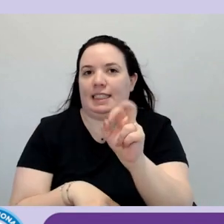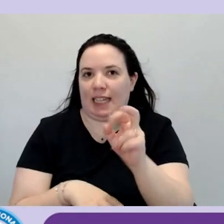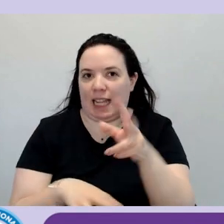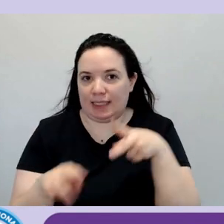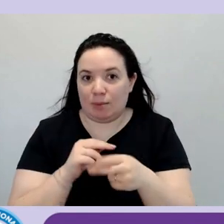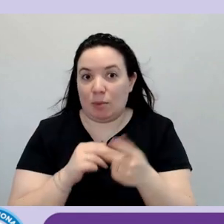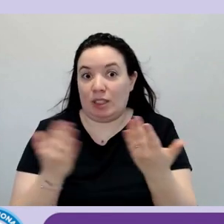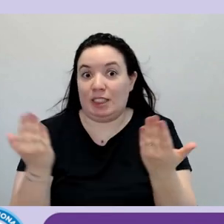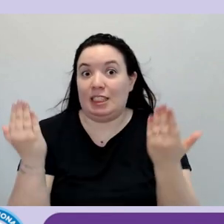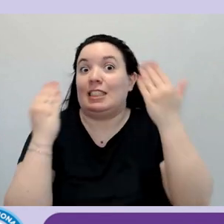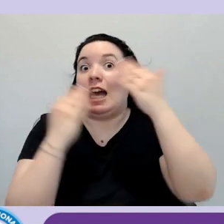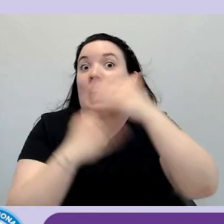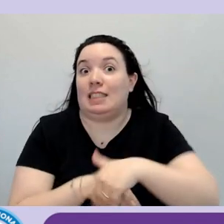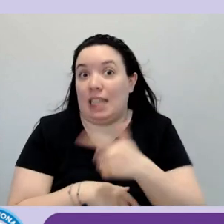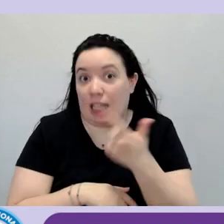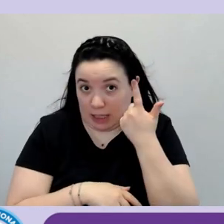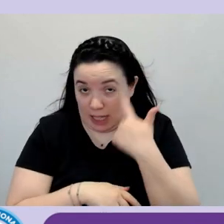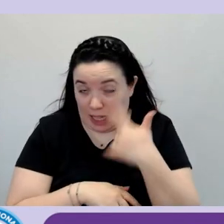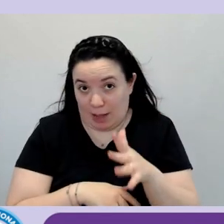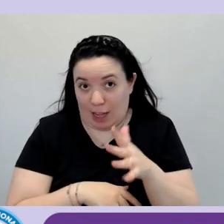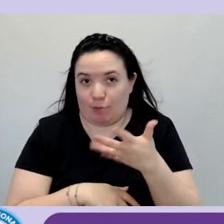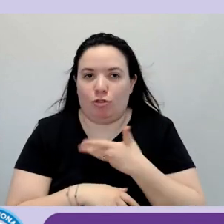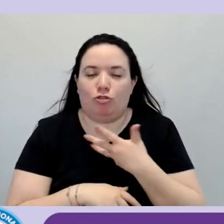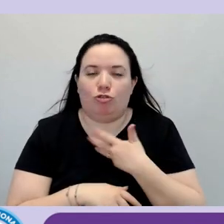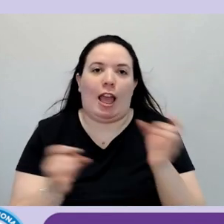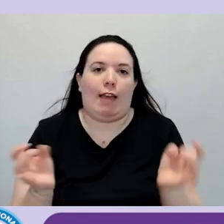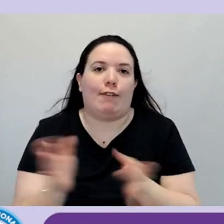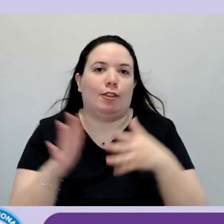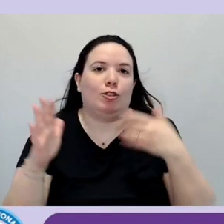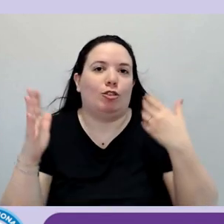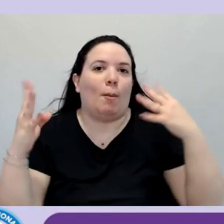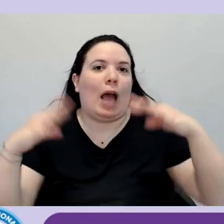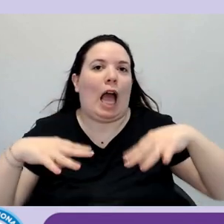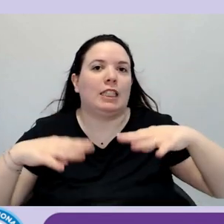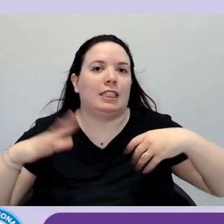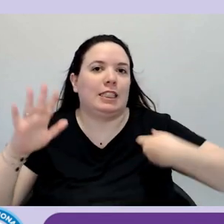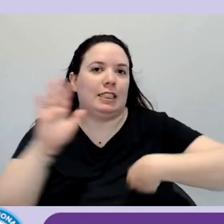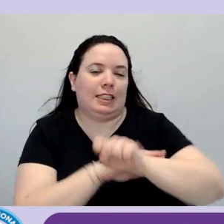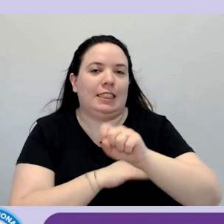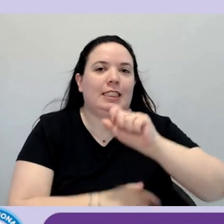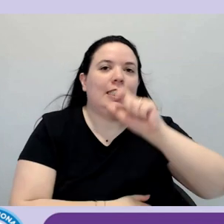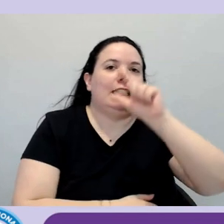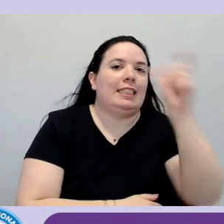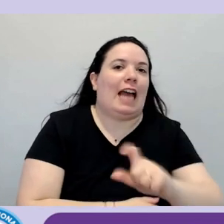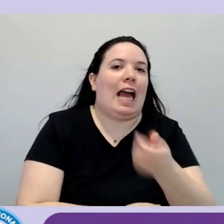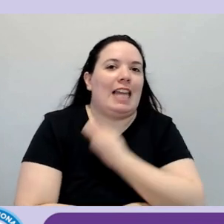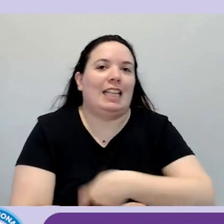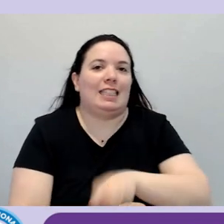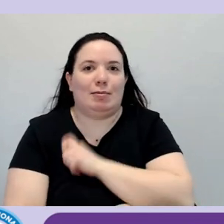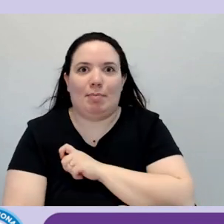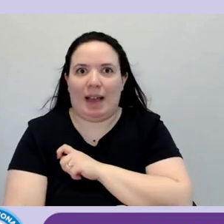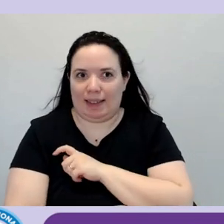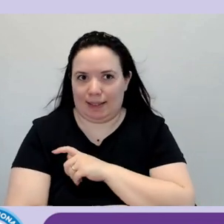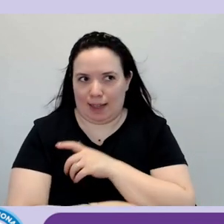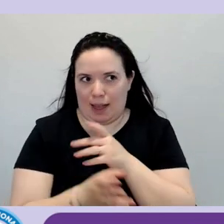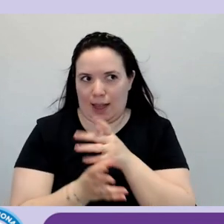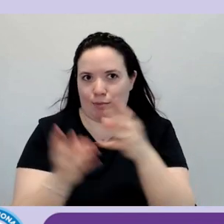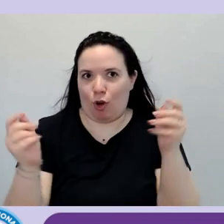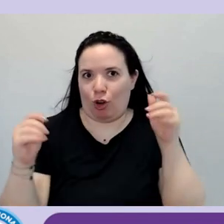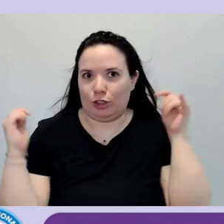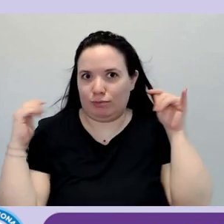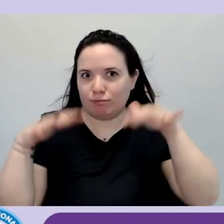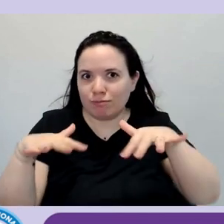questa sera che molti seguiranno, che è la partita che eh Italia Spagna ha tra l'altro sempre parlando di